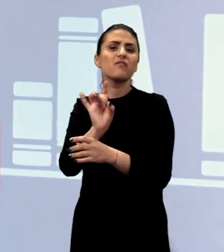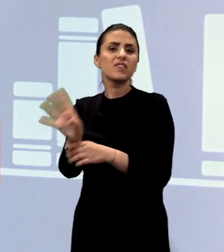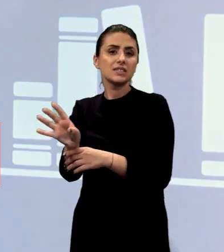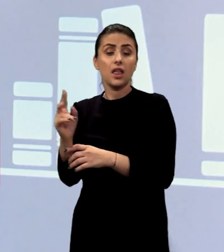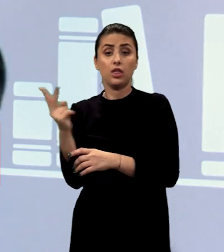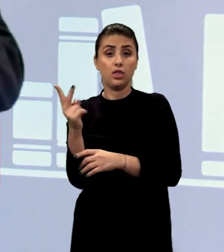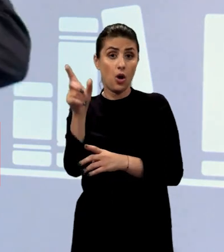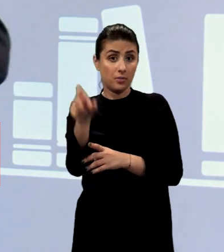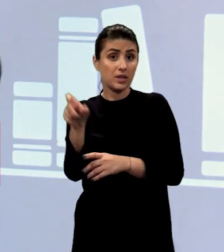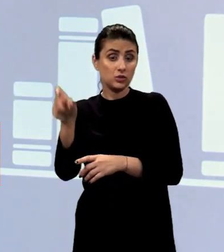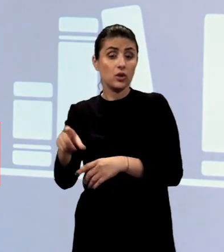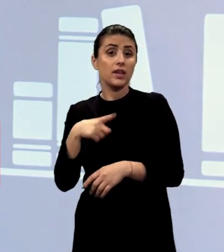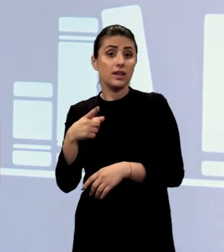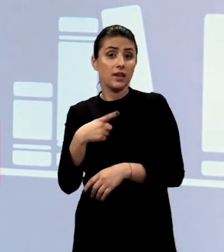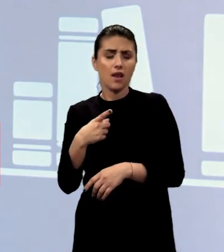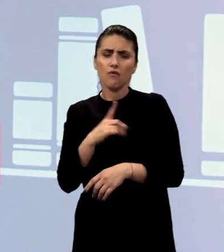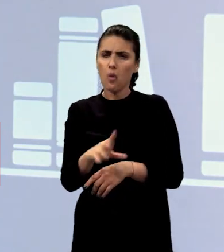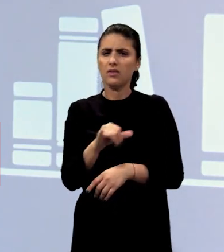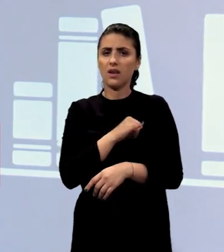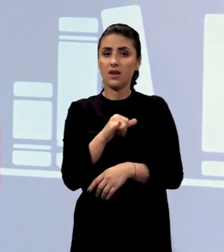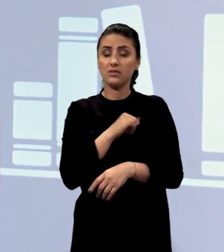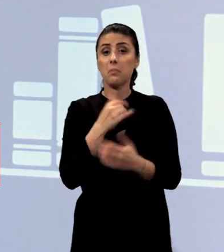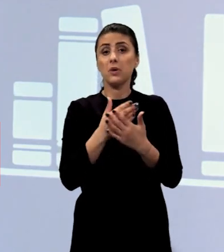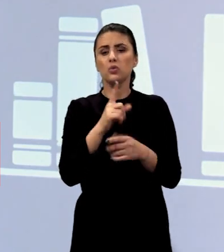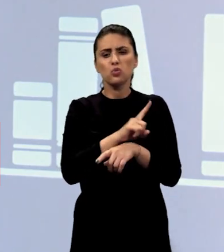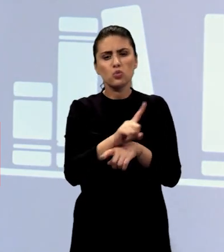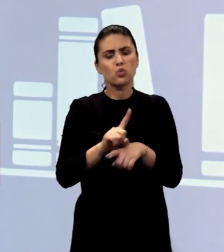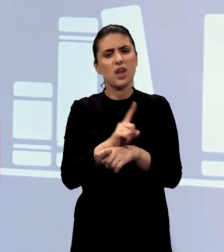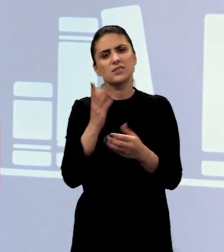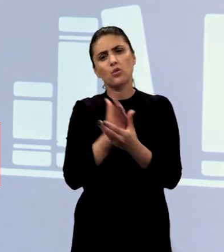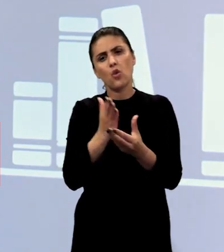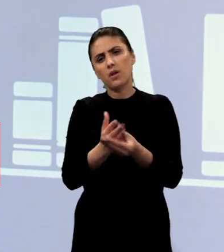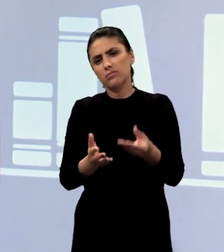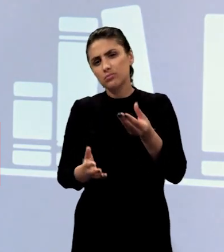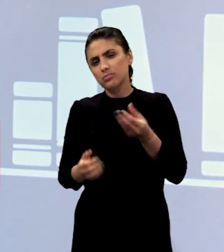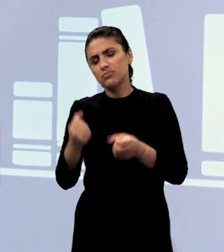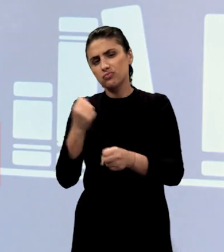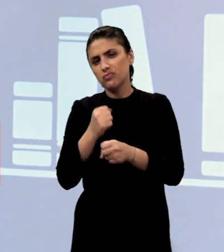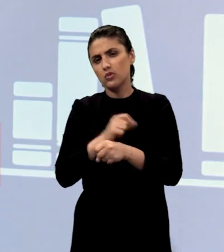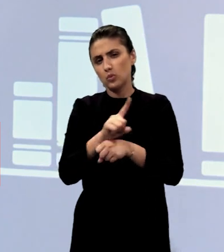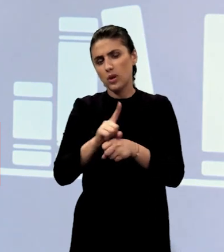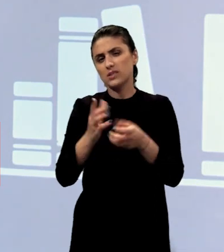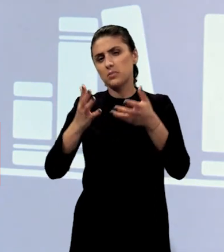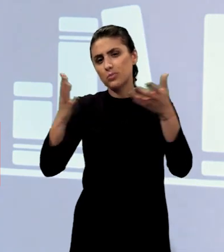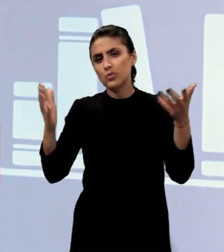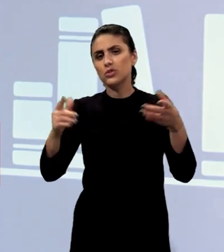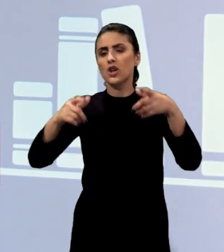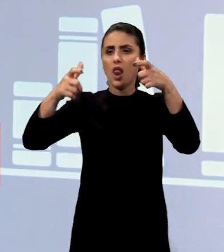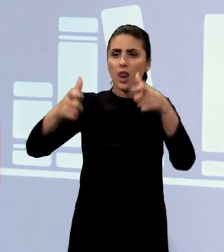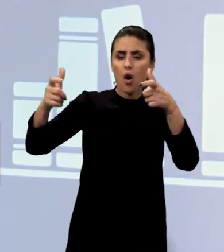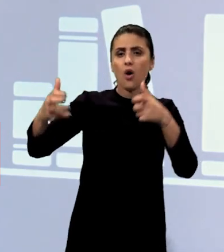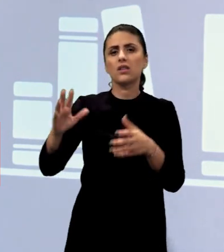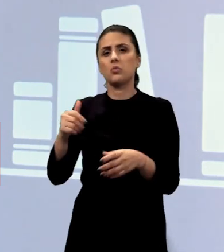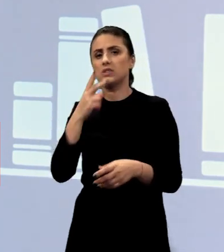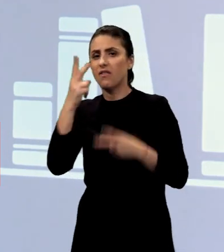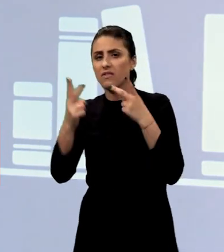Cei doi erau vădit interesați, numai că procesul era încetinit de multitudinea de acte și spații care